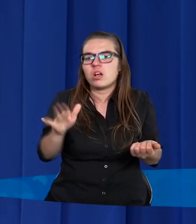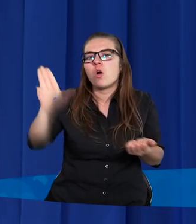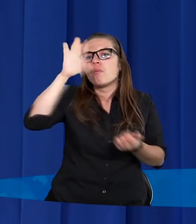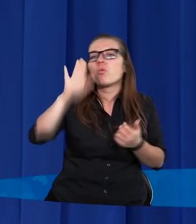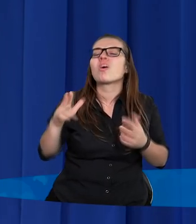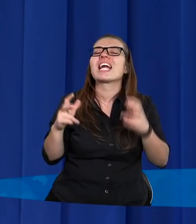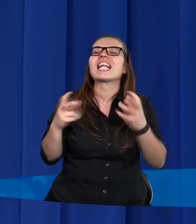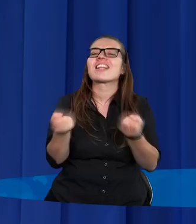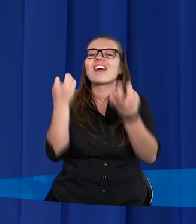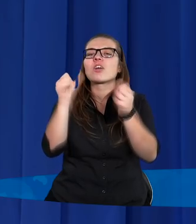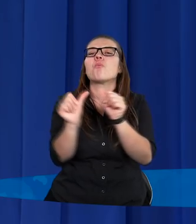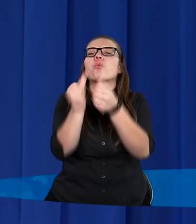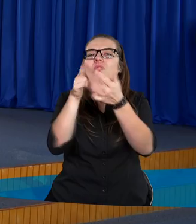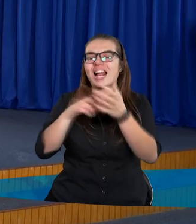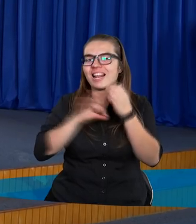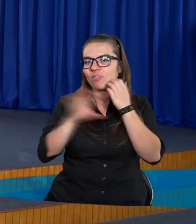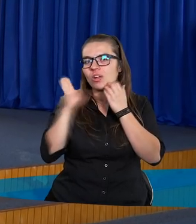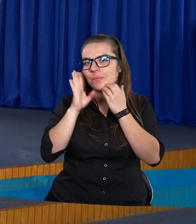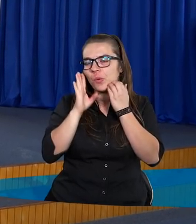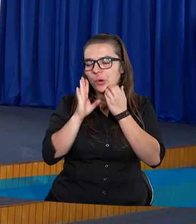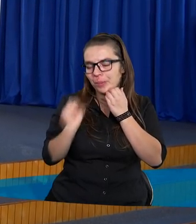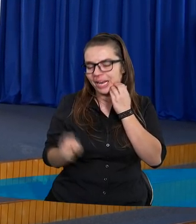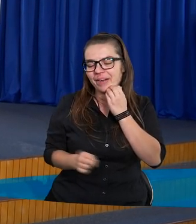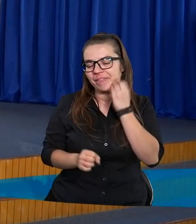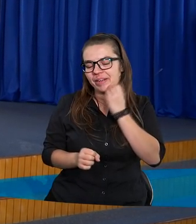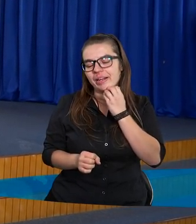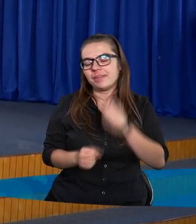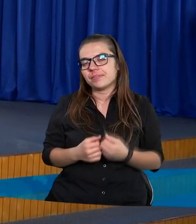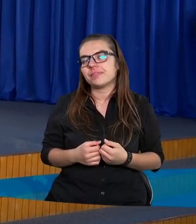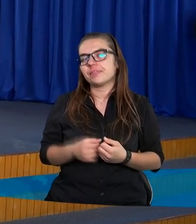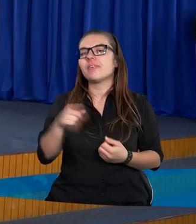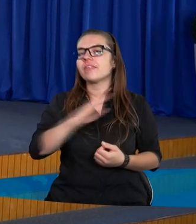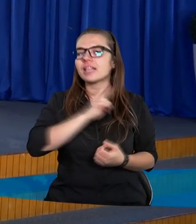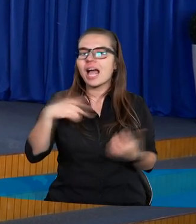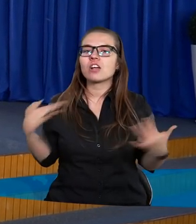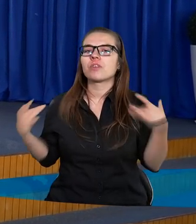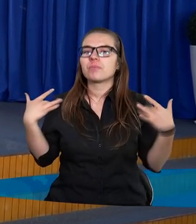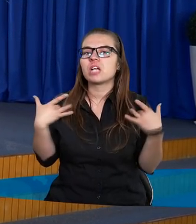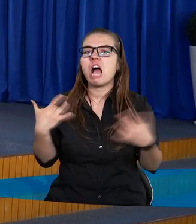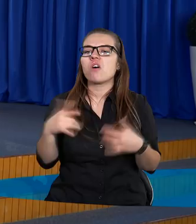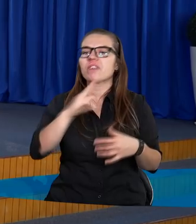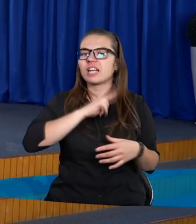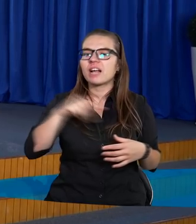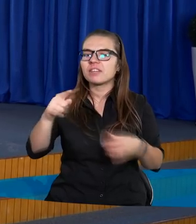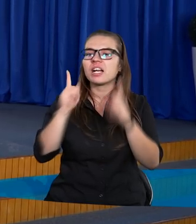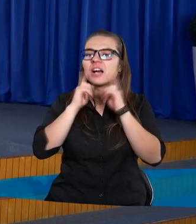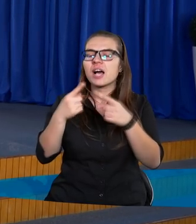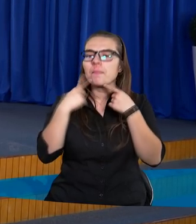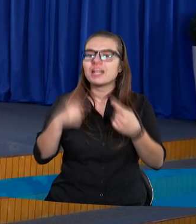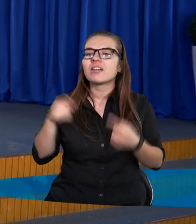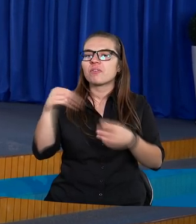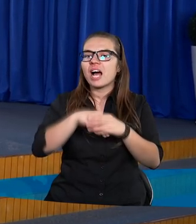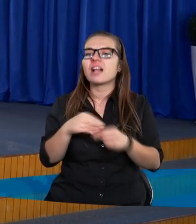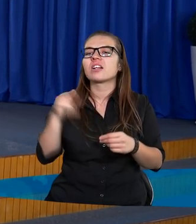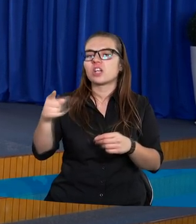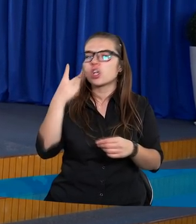bóstwa na swoje podobieństwo. I właśnie, kiedy w naszym życiu te wszystkie mity spadną z naszych oczu,